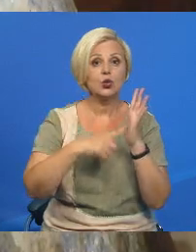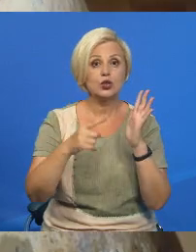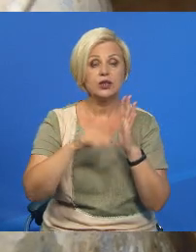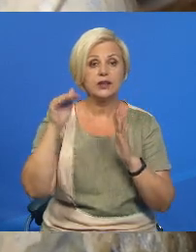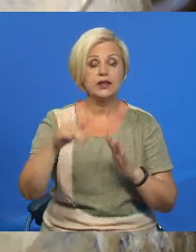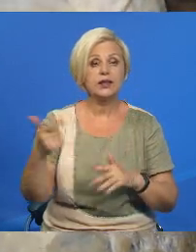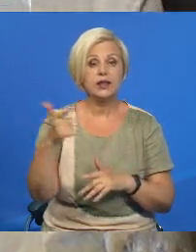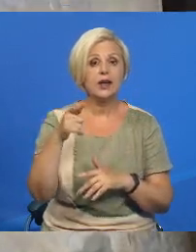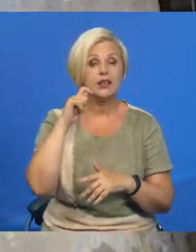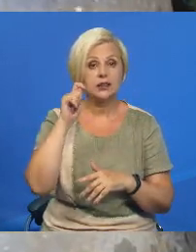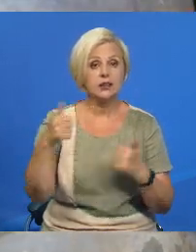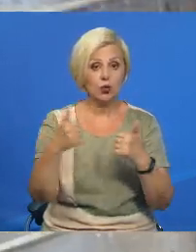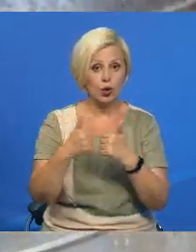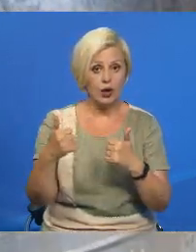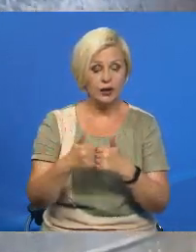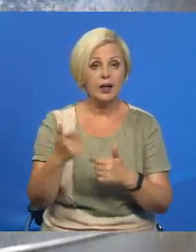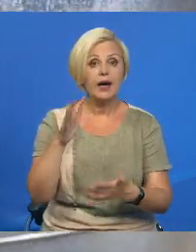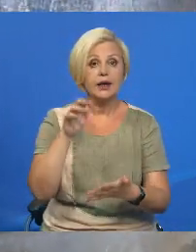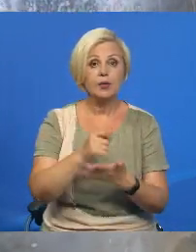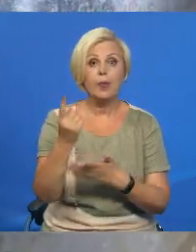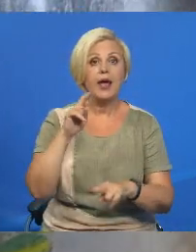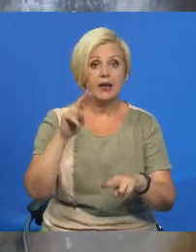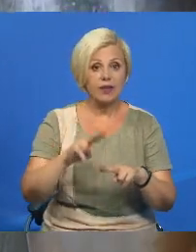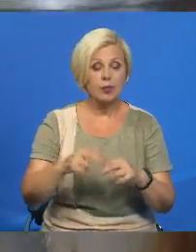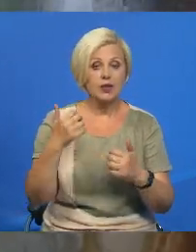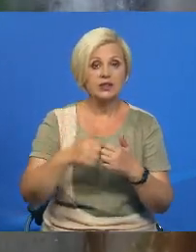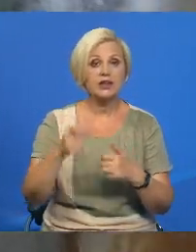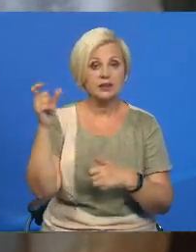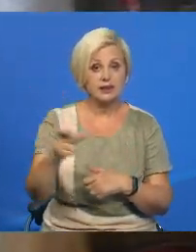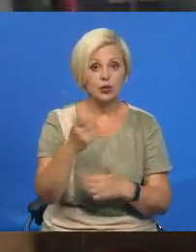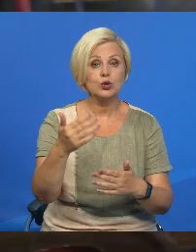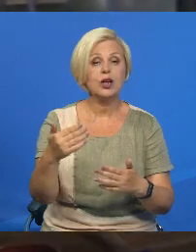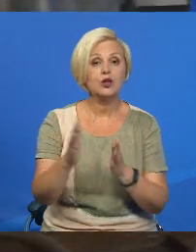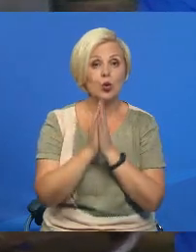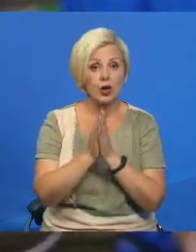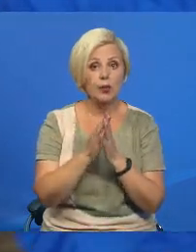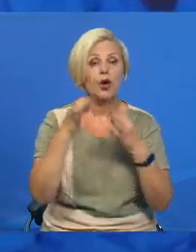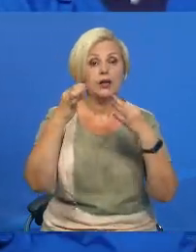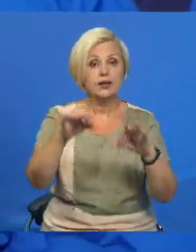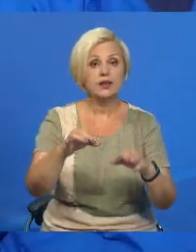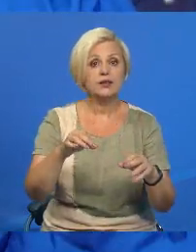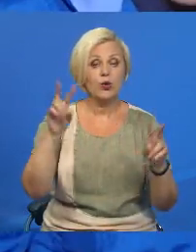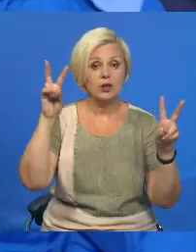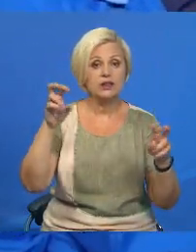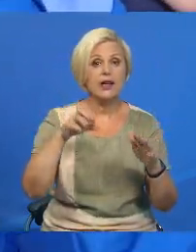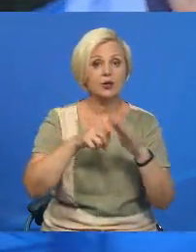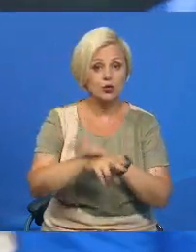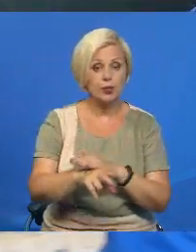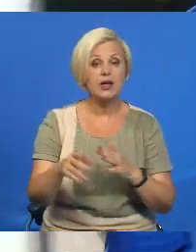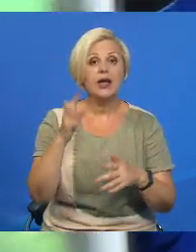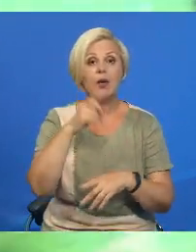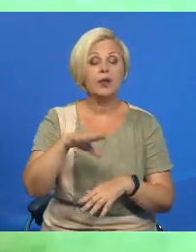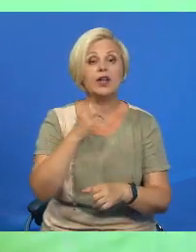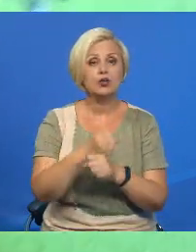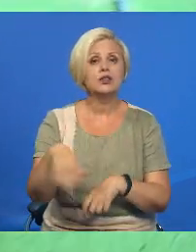грамадян суседней краины. И они займают первое место сирот-асоб, яких оттайничают об дозволе статуса беженца. И беларусы